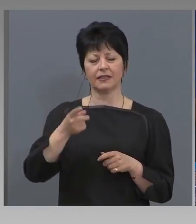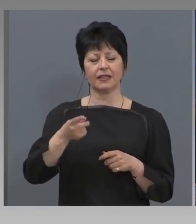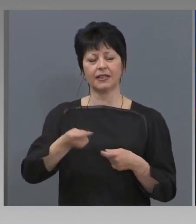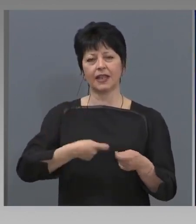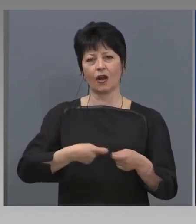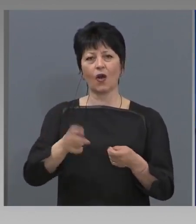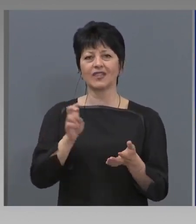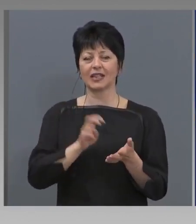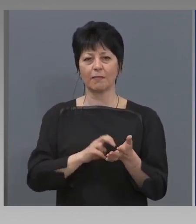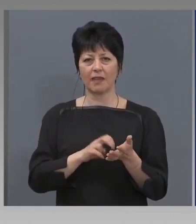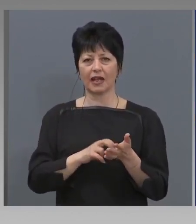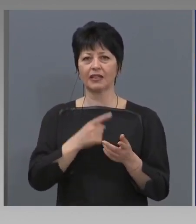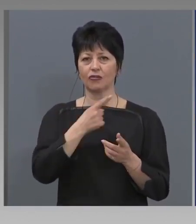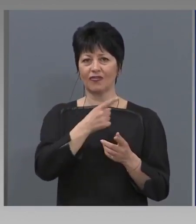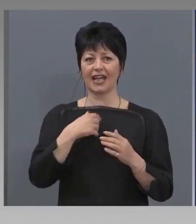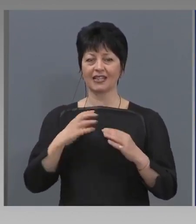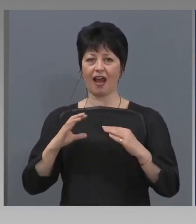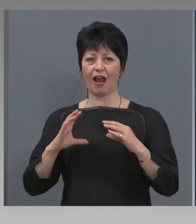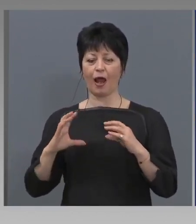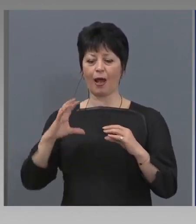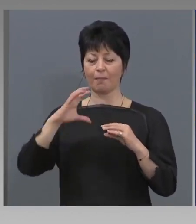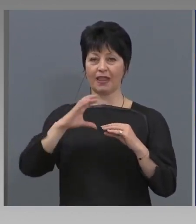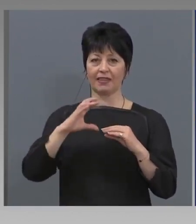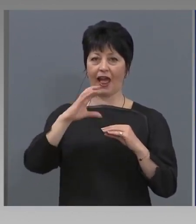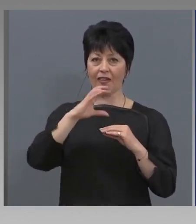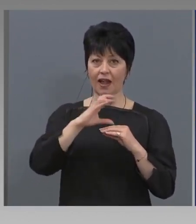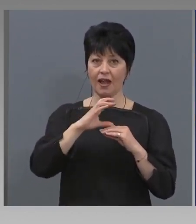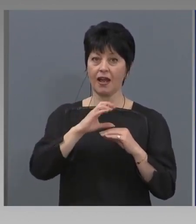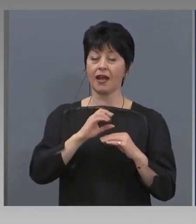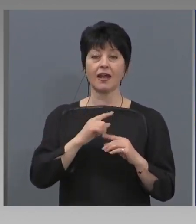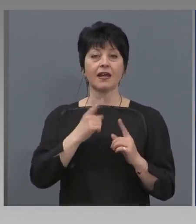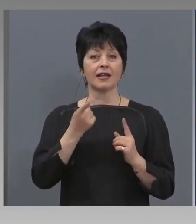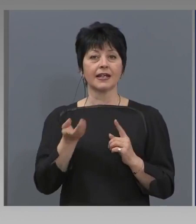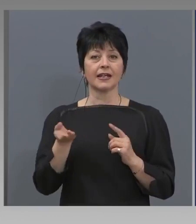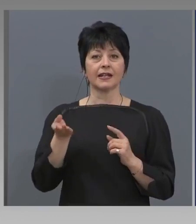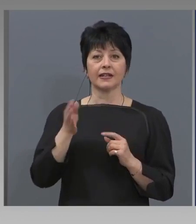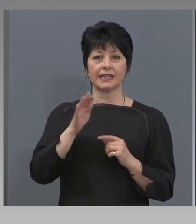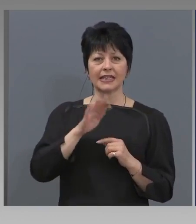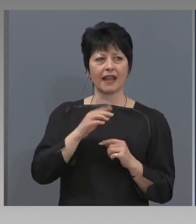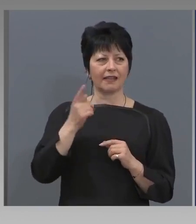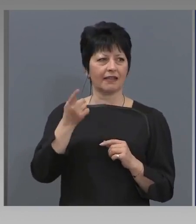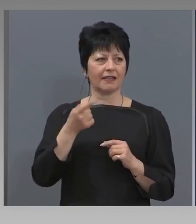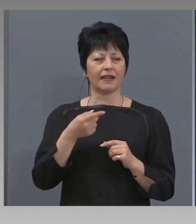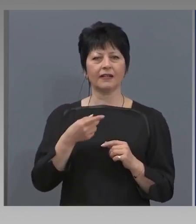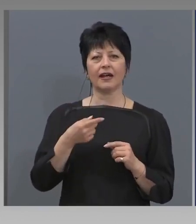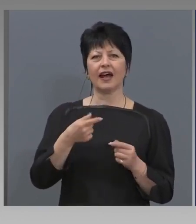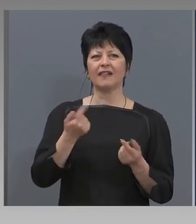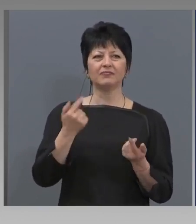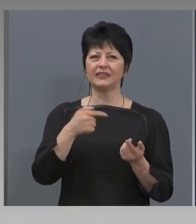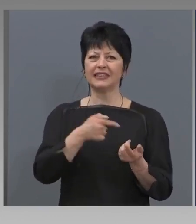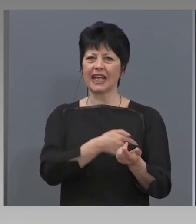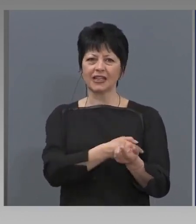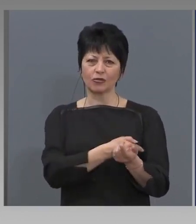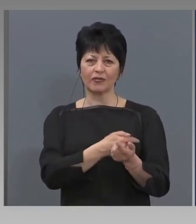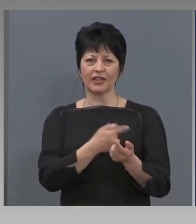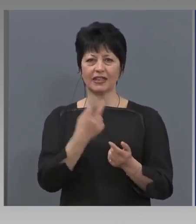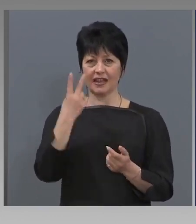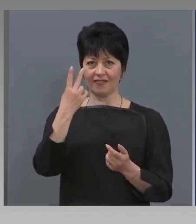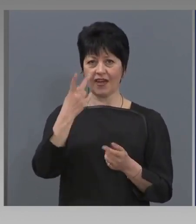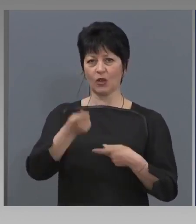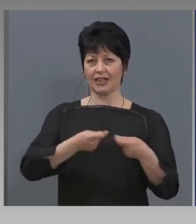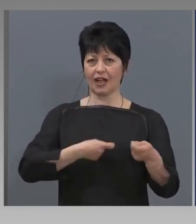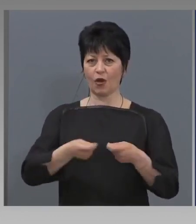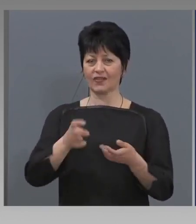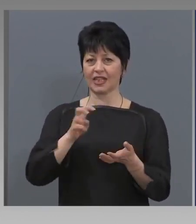капитализация. Това ли имате преди? След EQR и стрес тестовете две от търговските банки